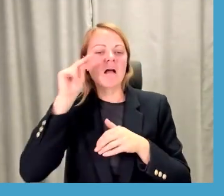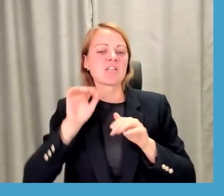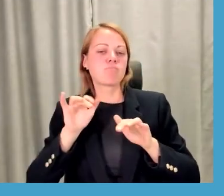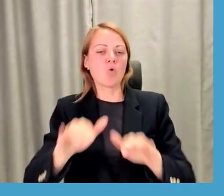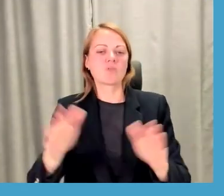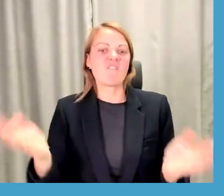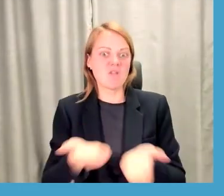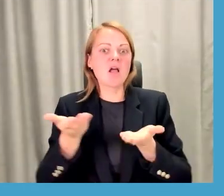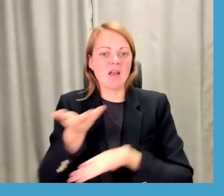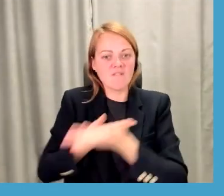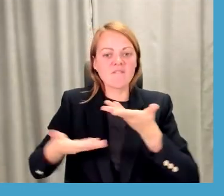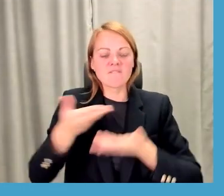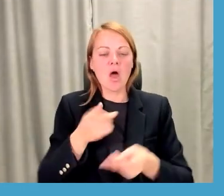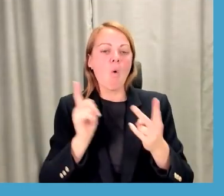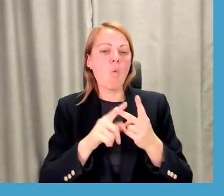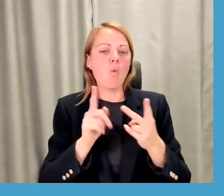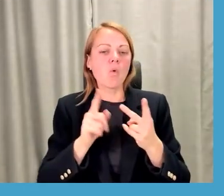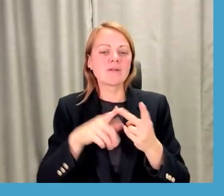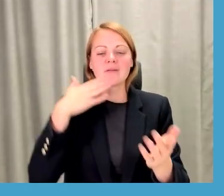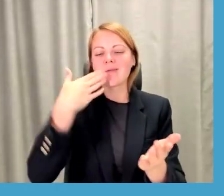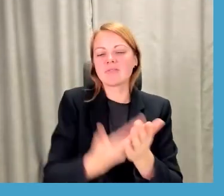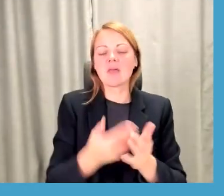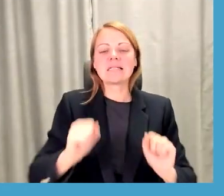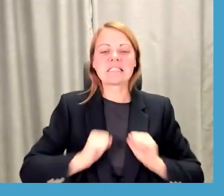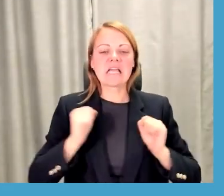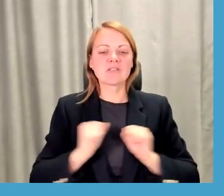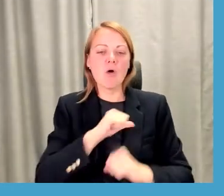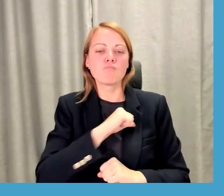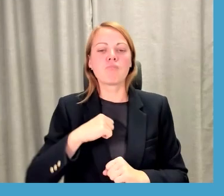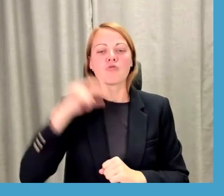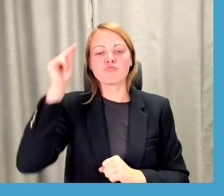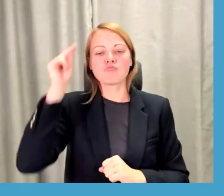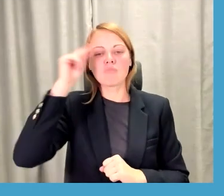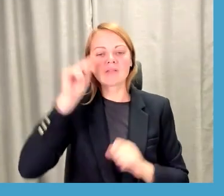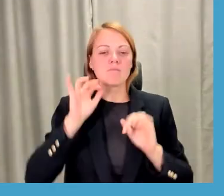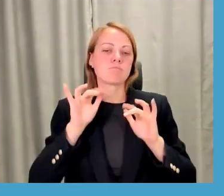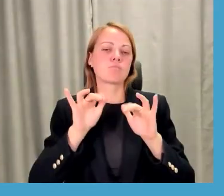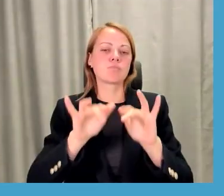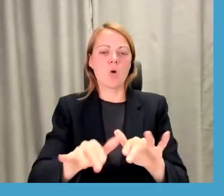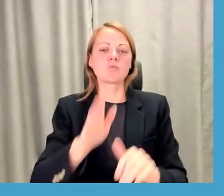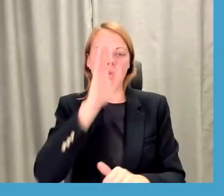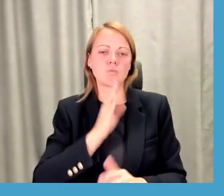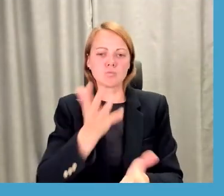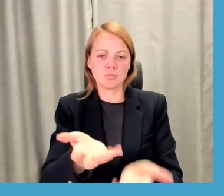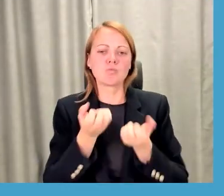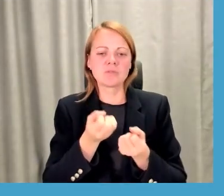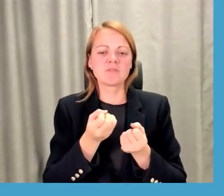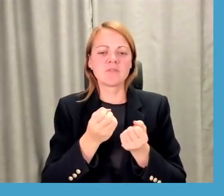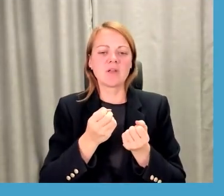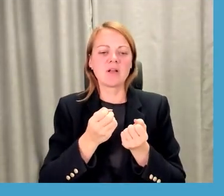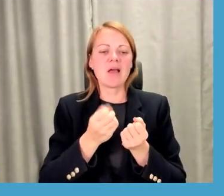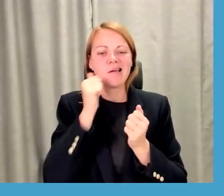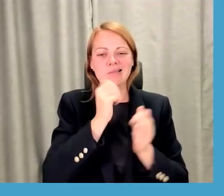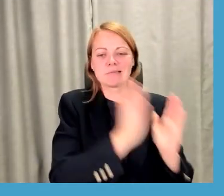padara vieglāku. Otrs ieteikums ir principā censties arī pašu mācību procesu uzklēt, lielā mērā kādu iespēju izrauties no